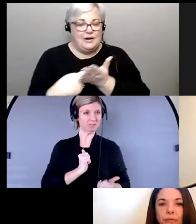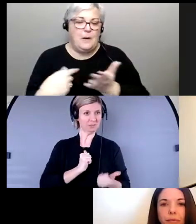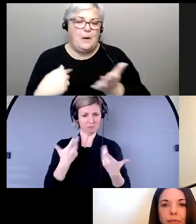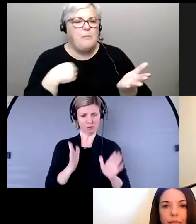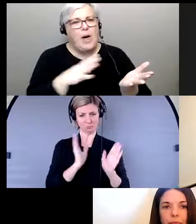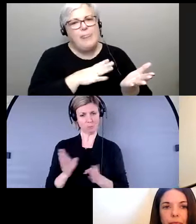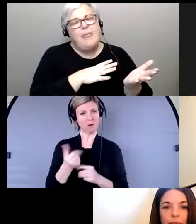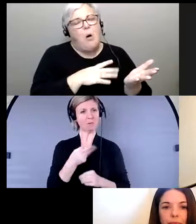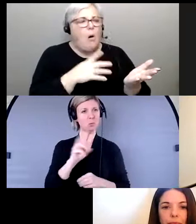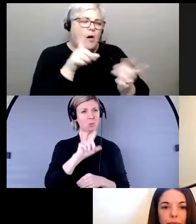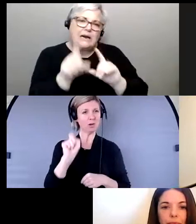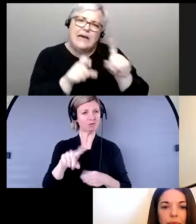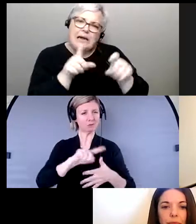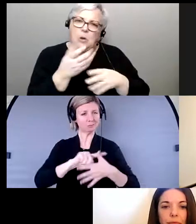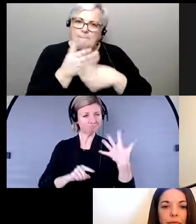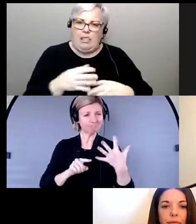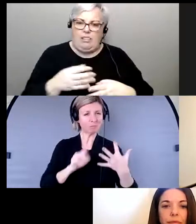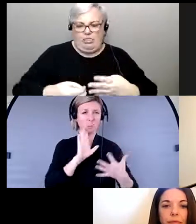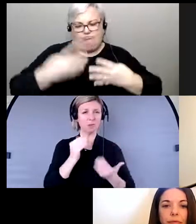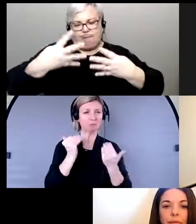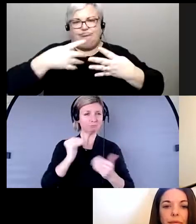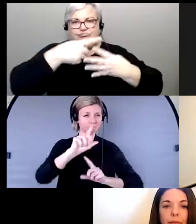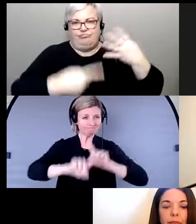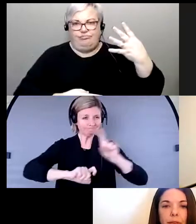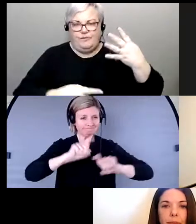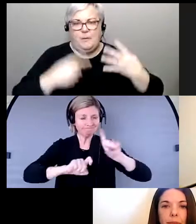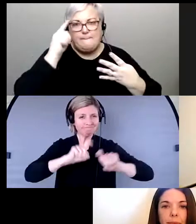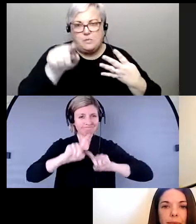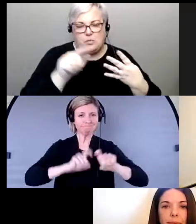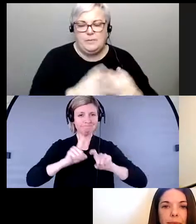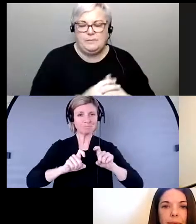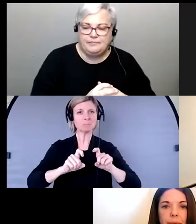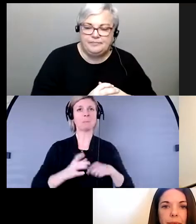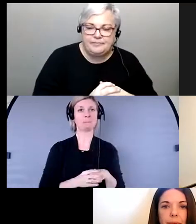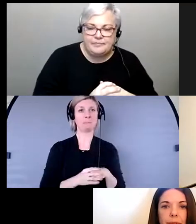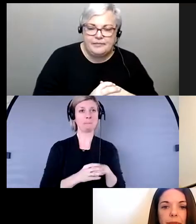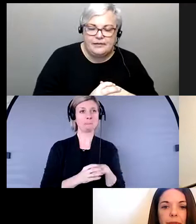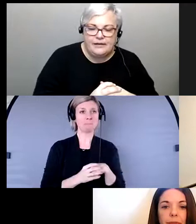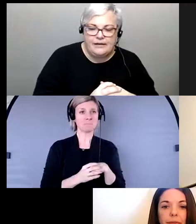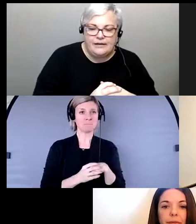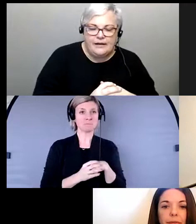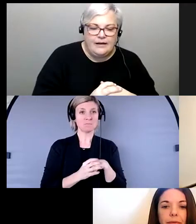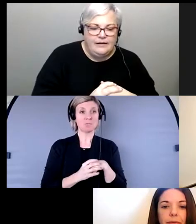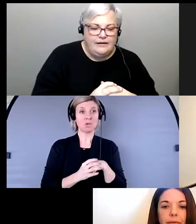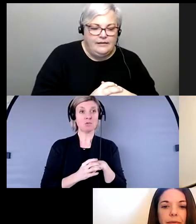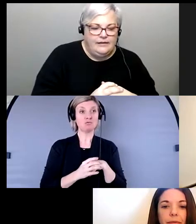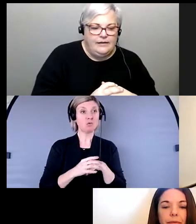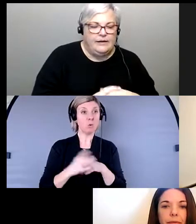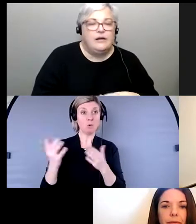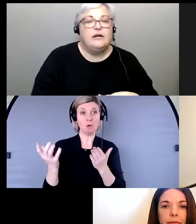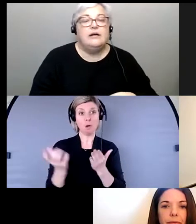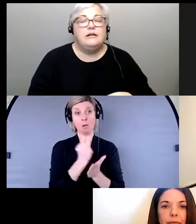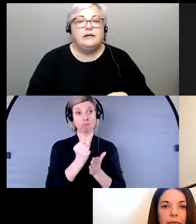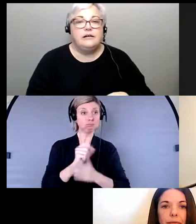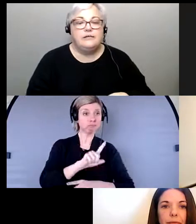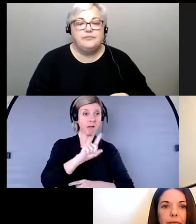quelques questions préparées pour vous. Je vais vous adresser les